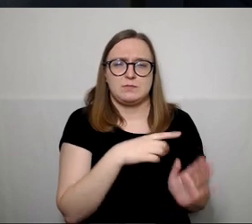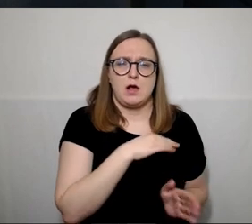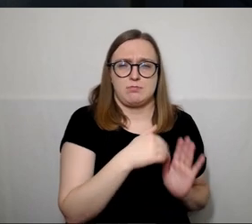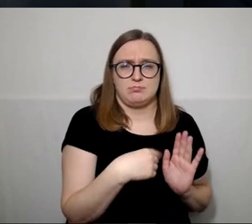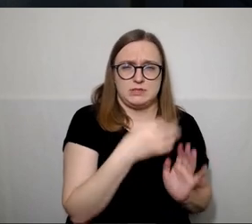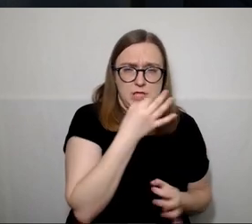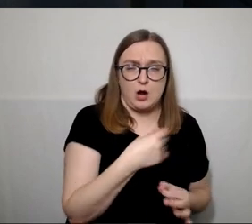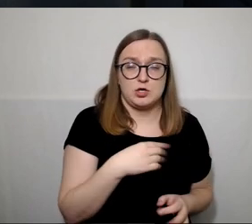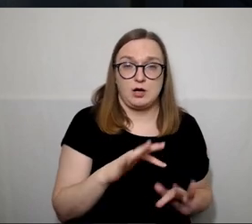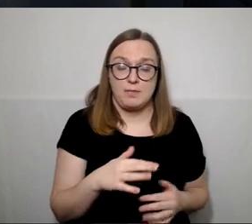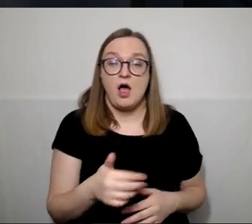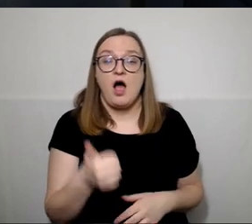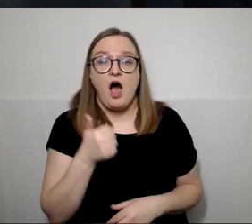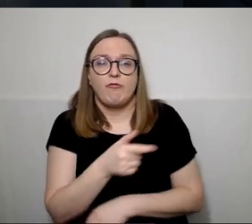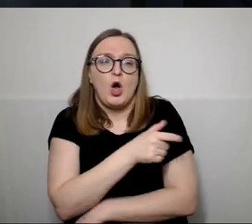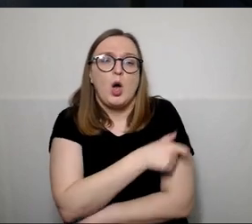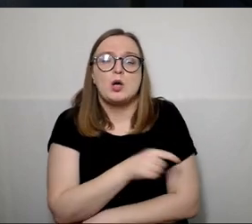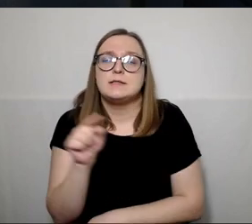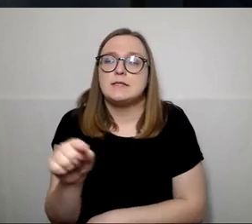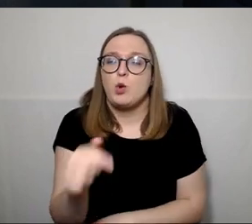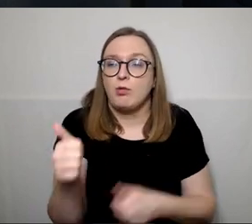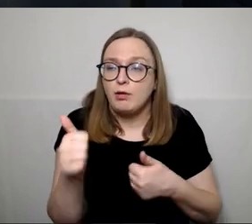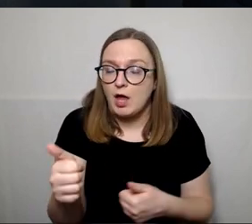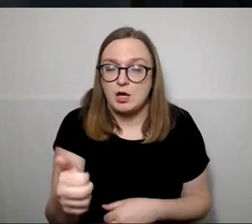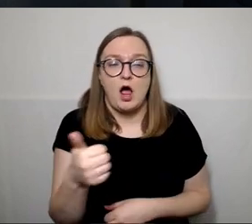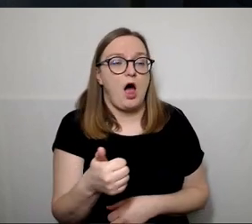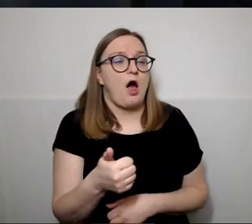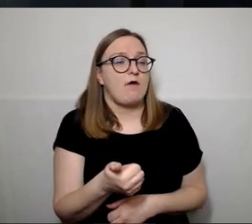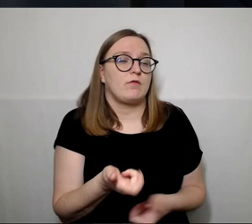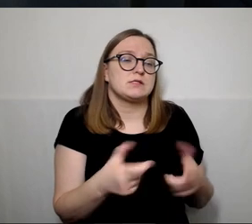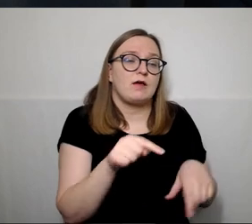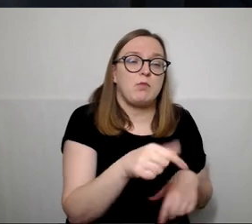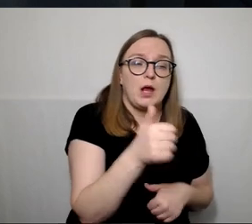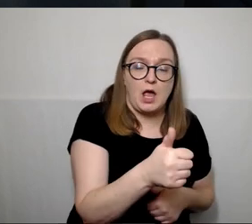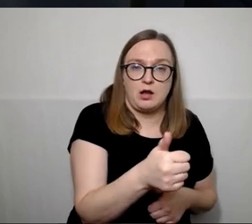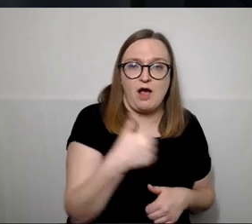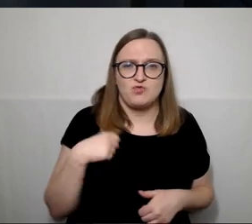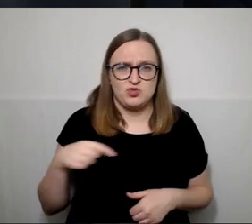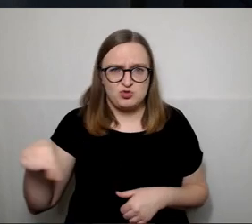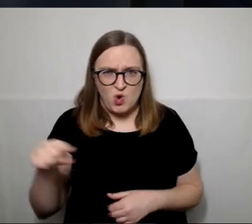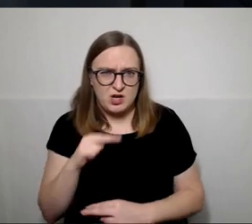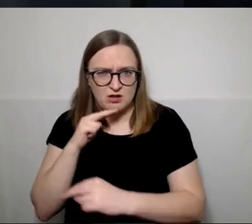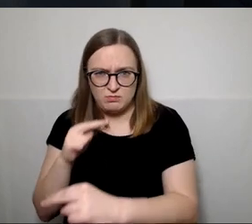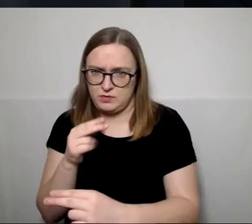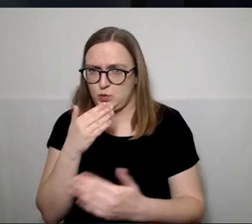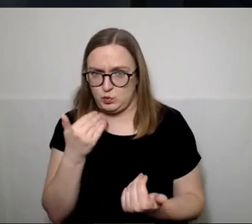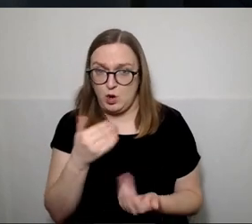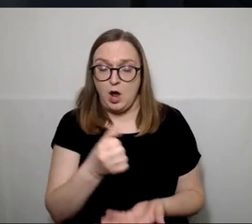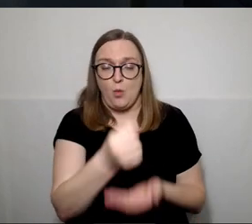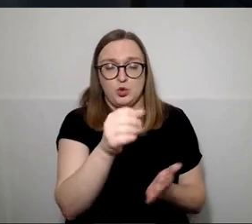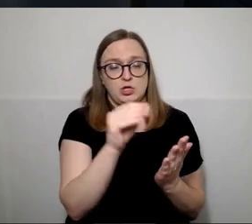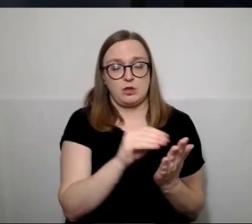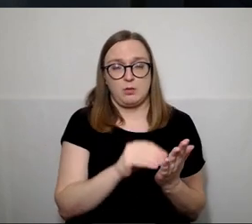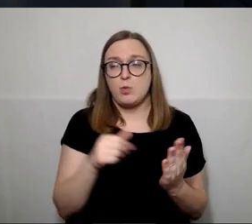būtų gerai sieninėjim, su valdybėm, bet ne gyventojams. Ir kada biudžetas daromas yra neatsižvelgiant į